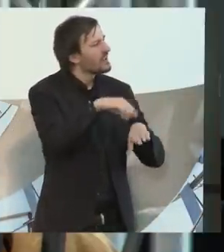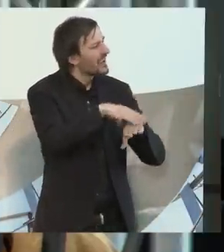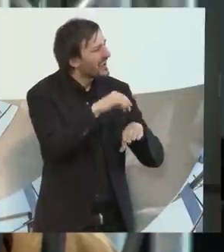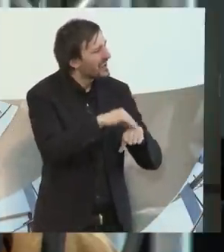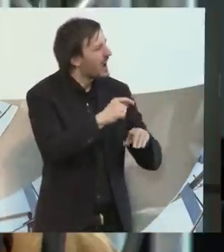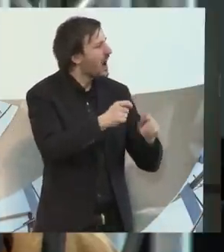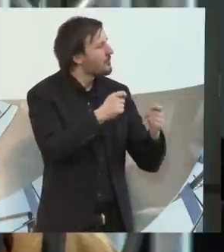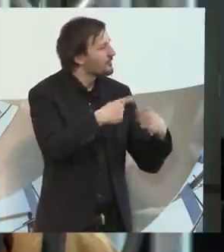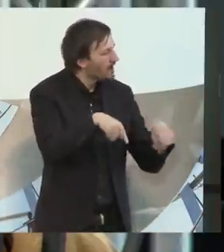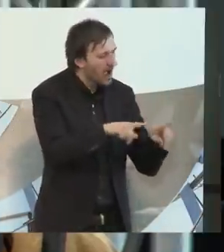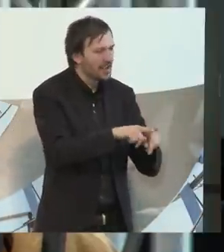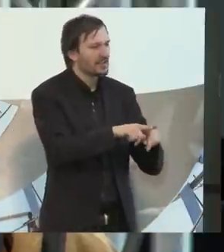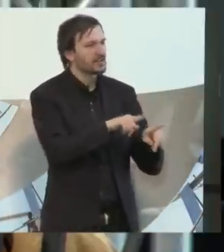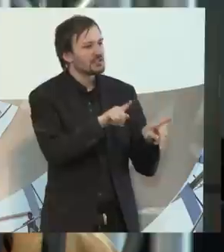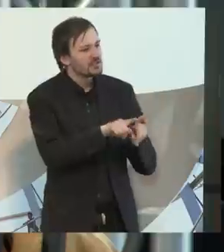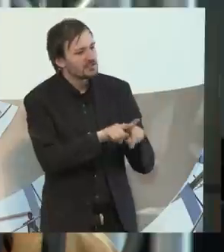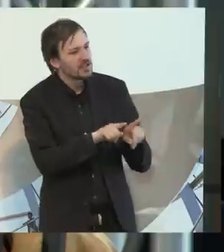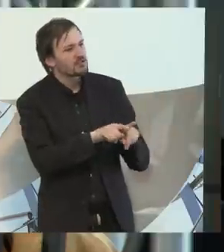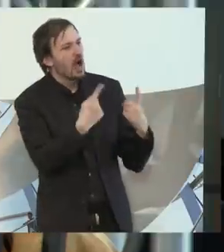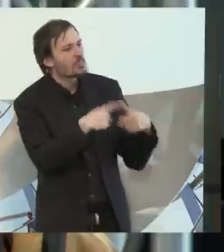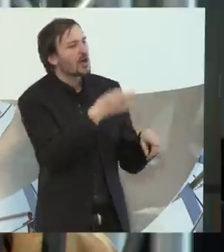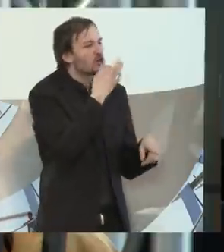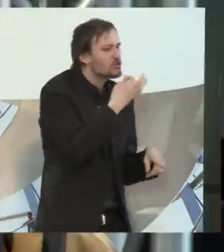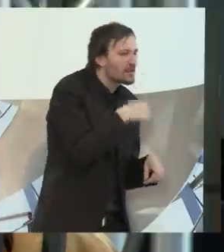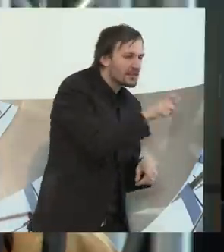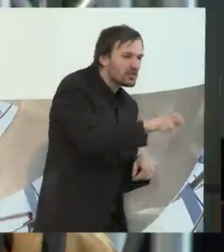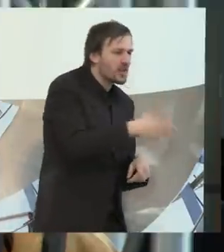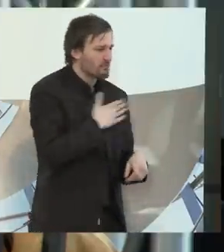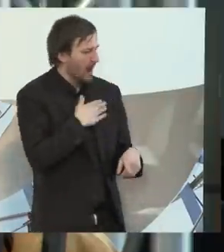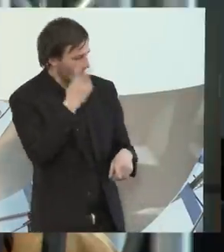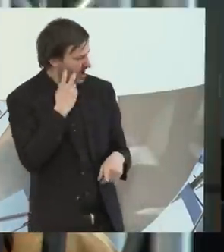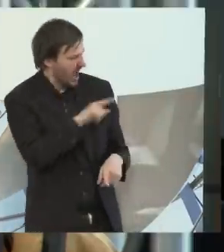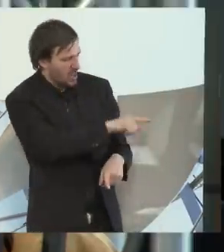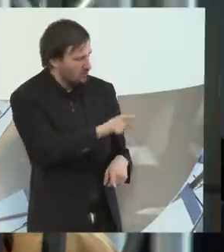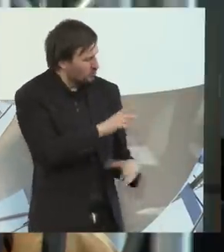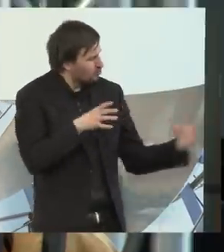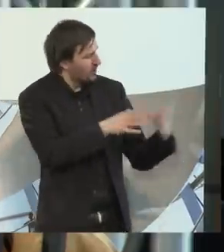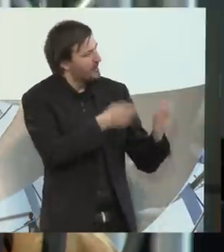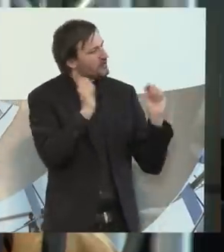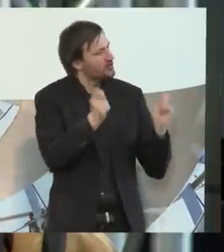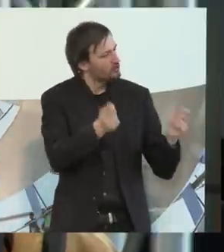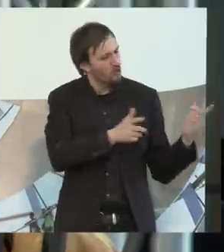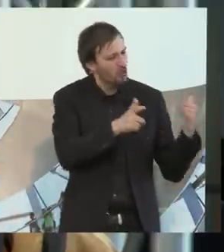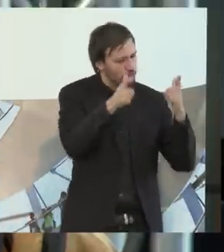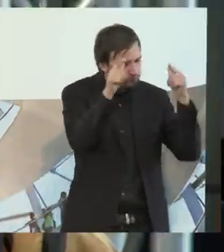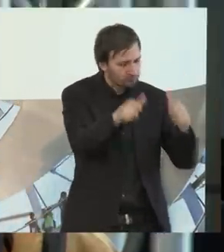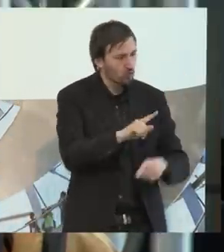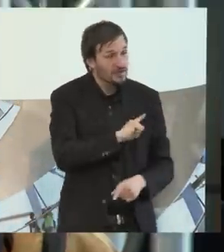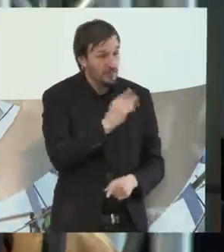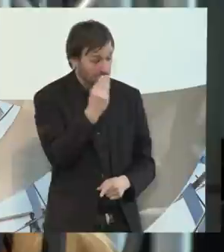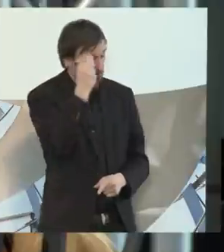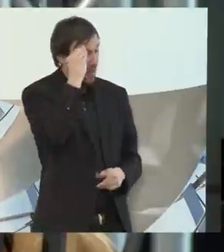Disco-Gee-Phase, wo ich eben auch mit Jugendlichen in meinem Alter zusammengekommen bin und festgestellt habe, dass die